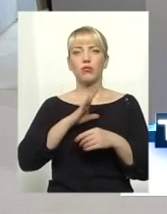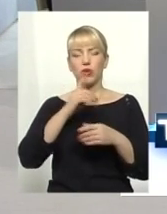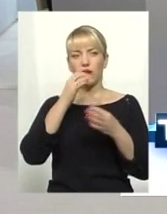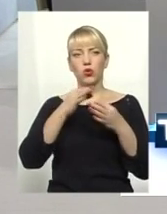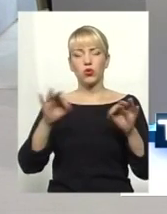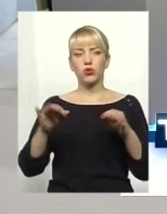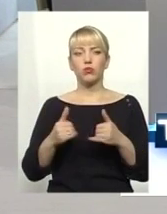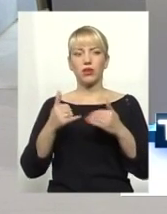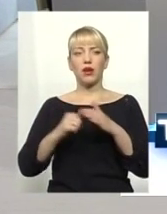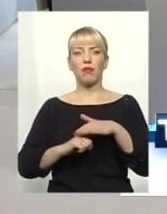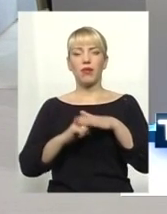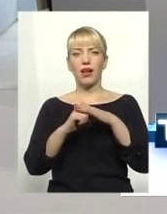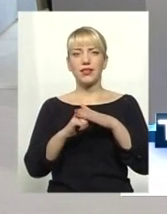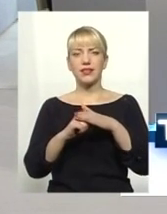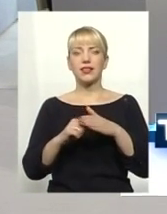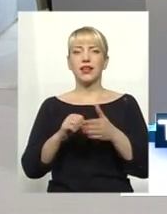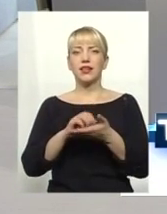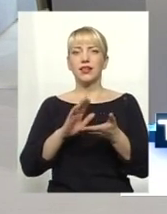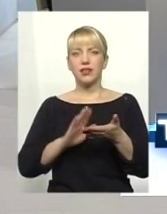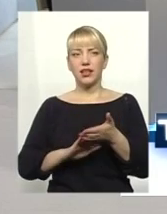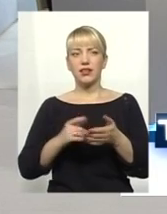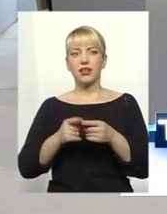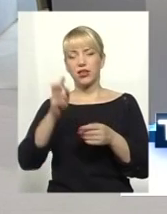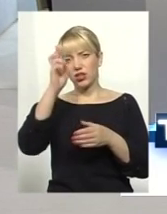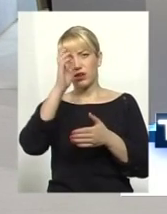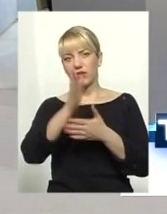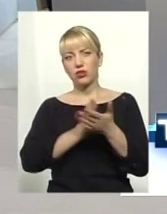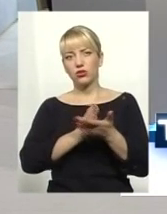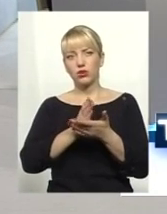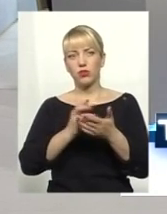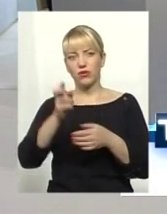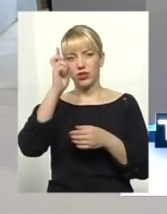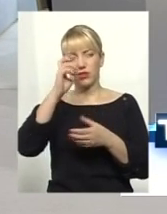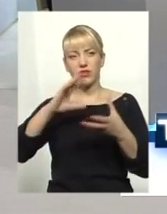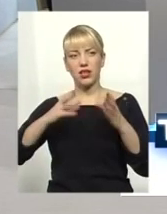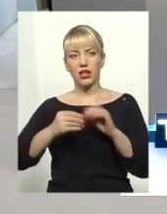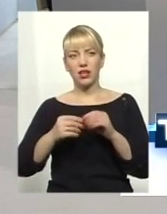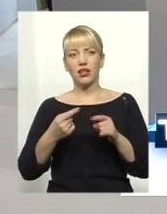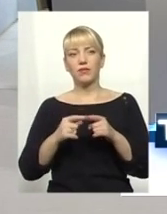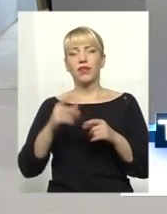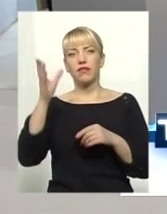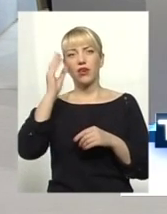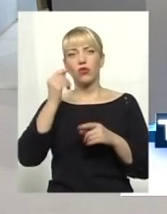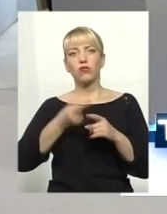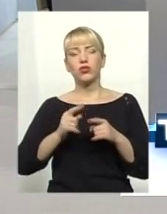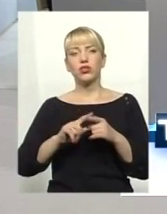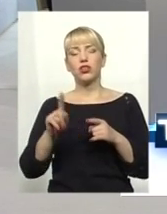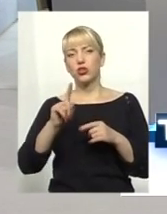була доступна в базах даних, які були доступні державнім службовцям, державі взагалі. Враховуючи те, що в